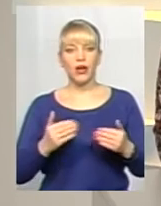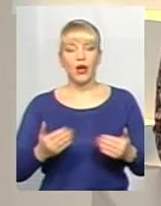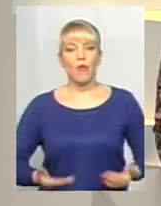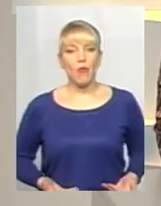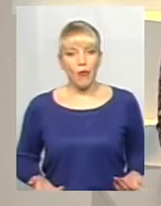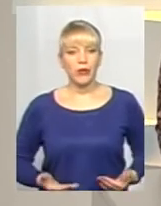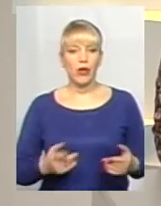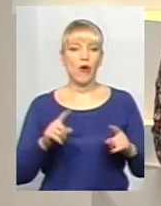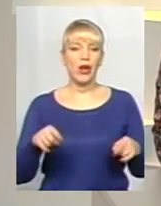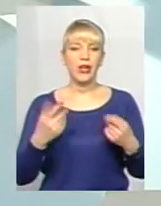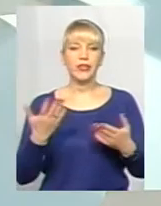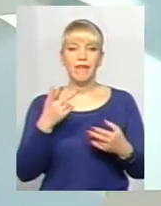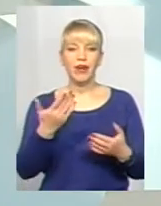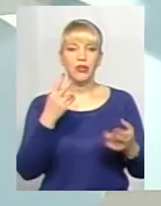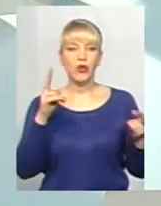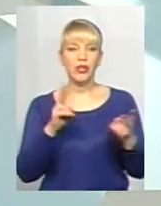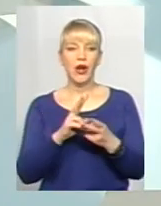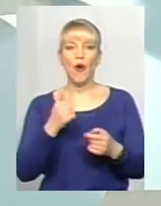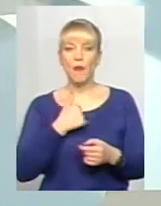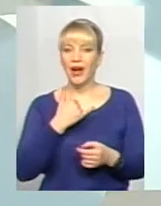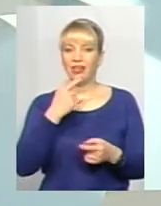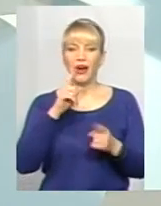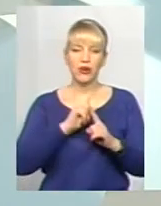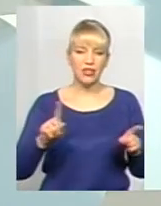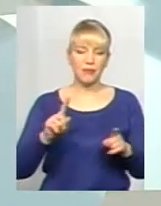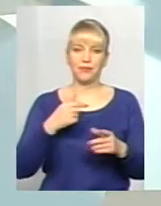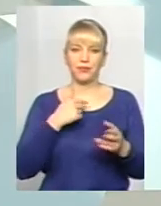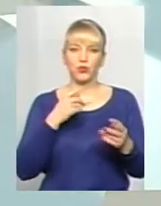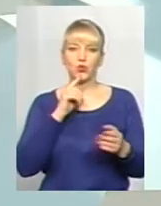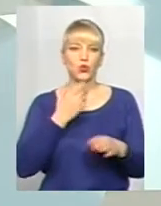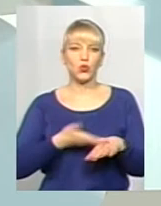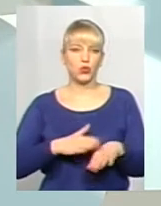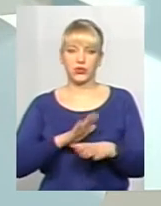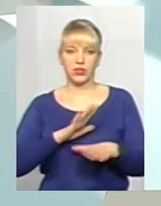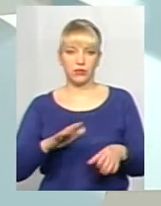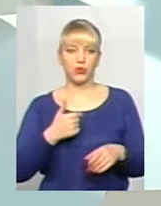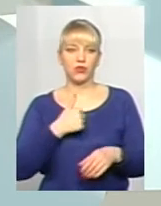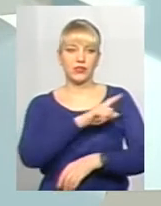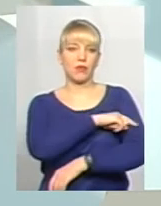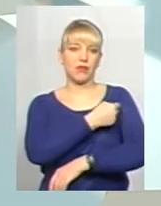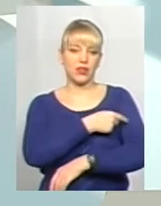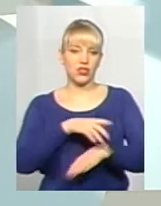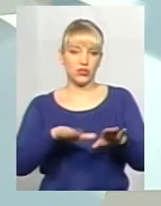ви стикнулися? У мене особливих трудностей не було. Так як в нас медичний